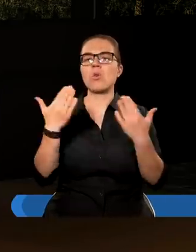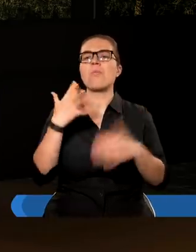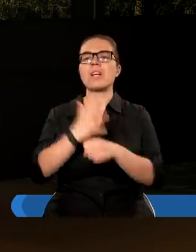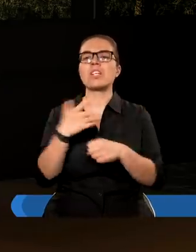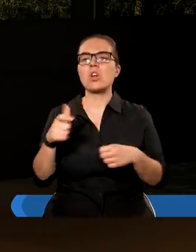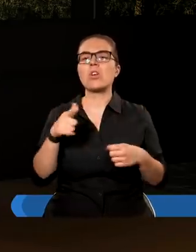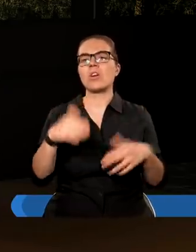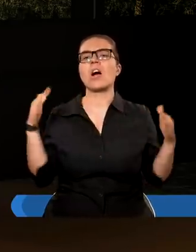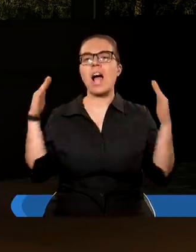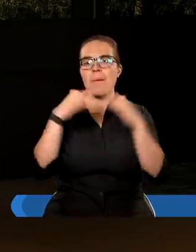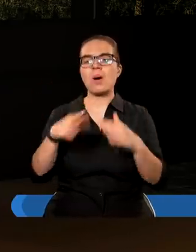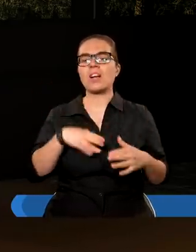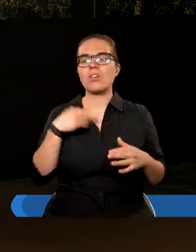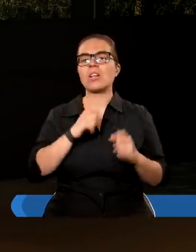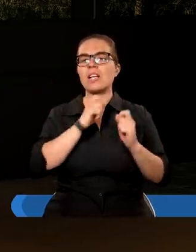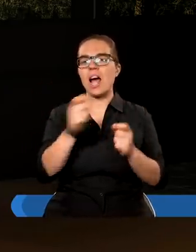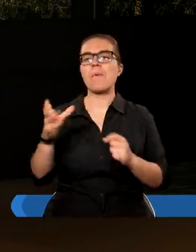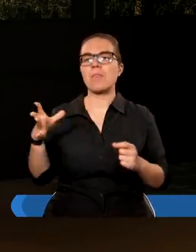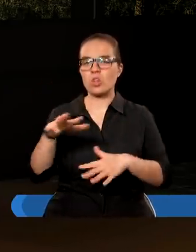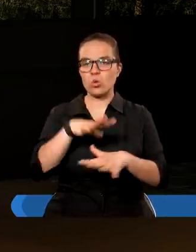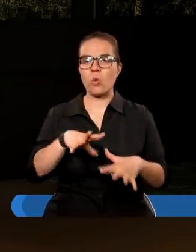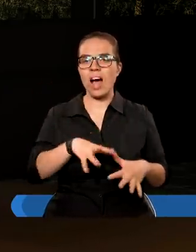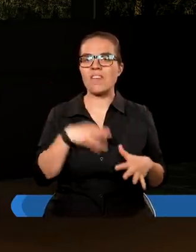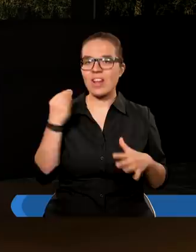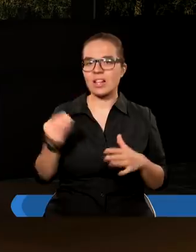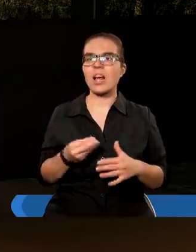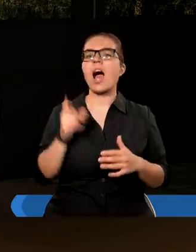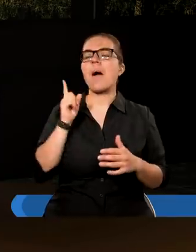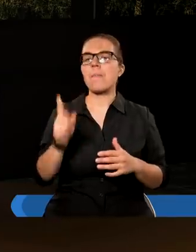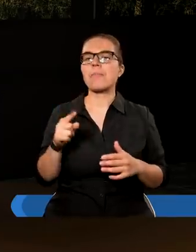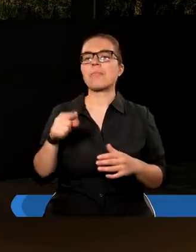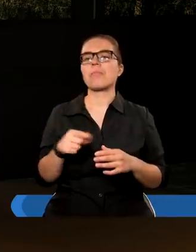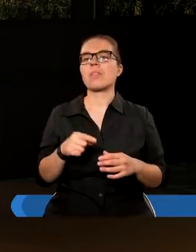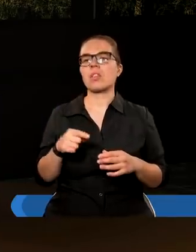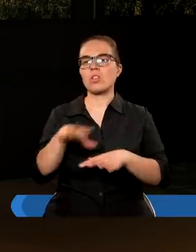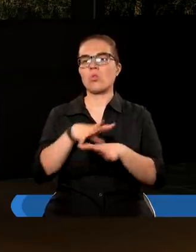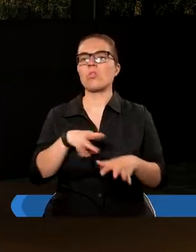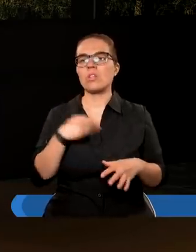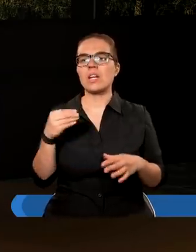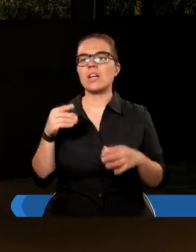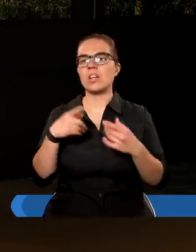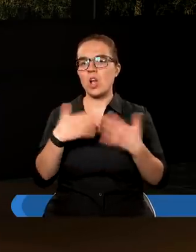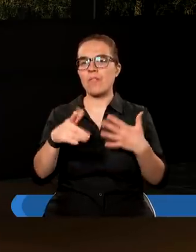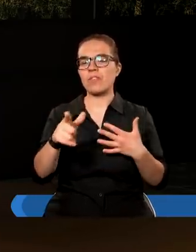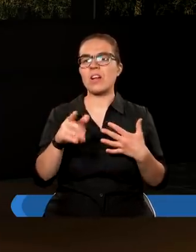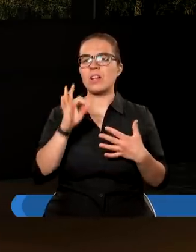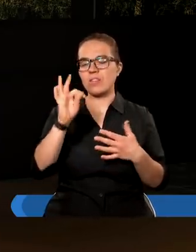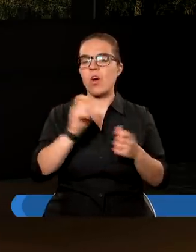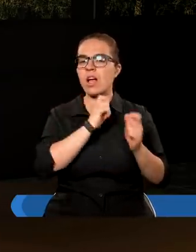Jezus objął urząd kapłański, to zsyła dar Ducha Świętego. Oczywiście Duch Święty rozdziela swoje